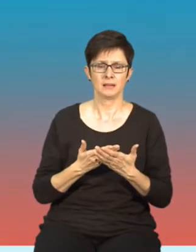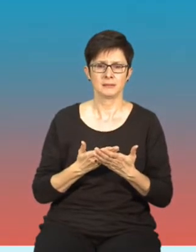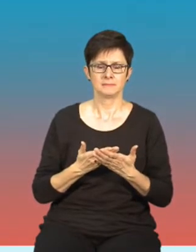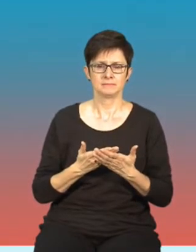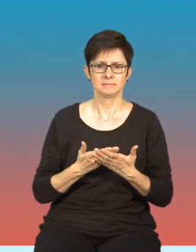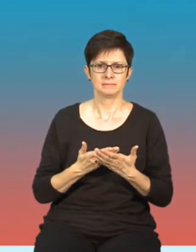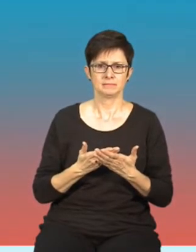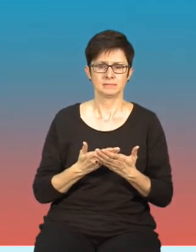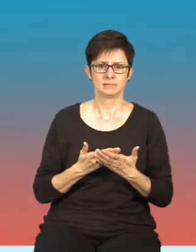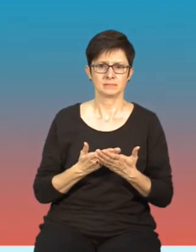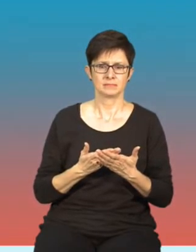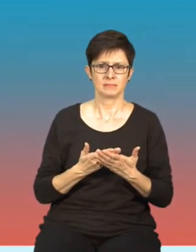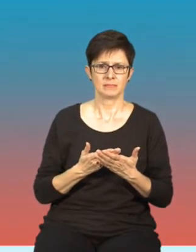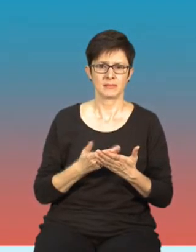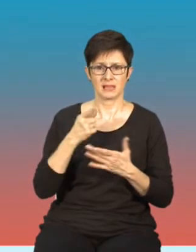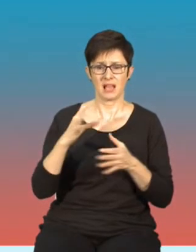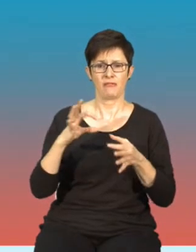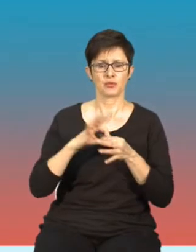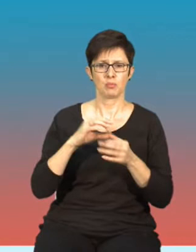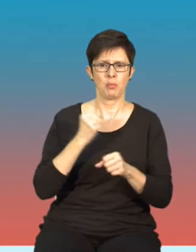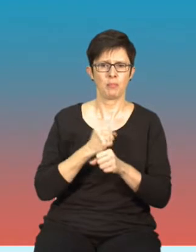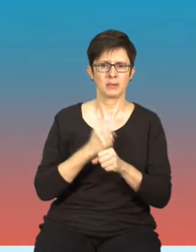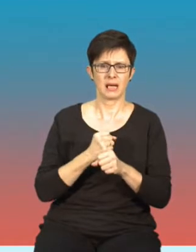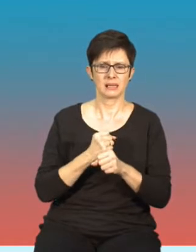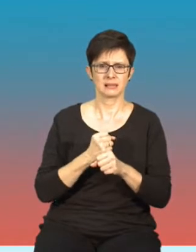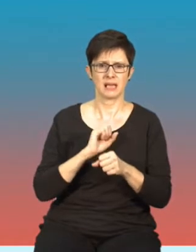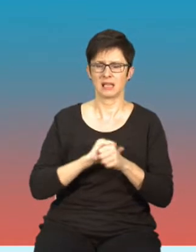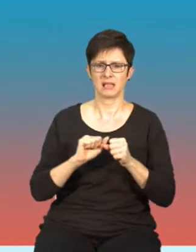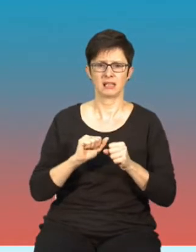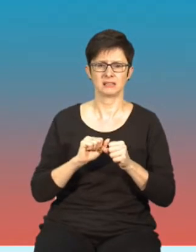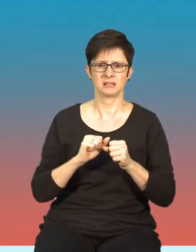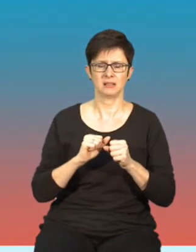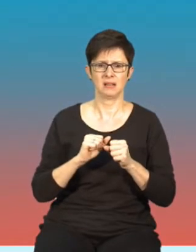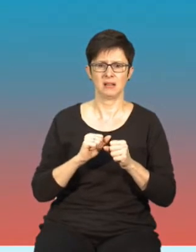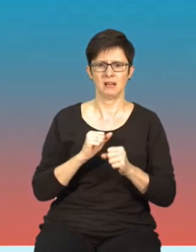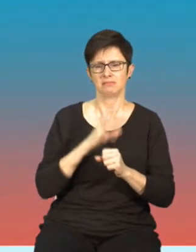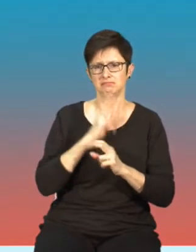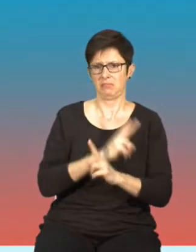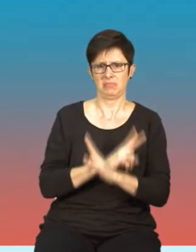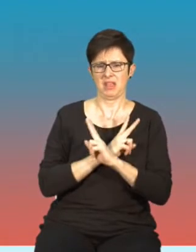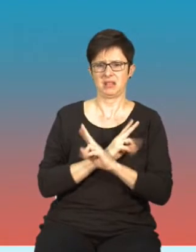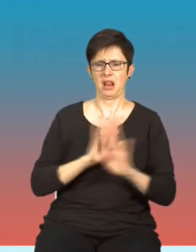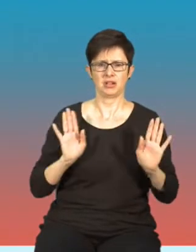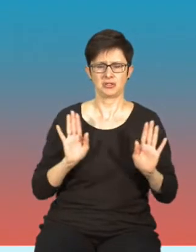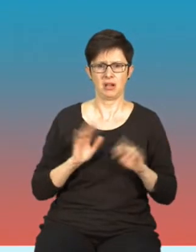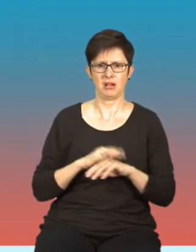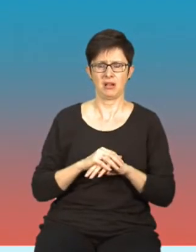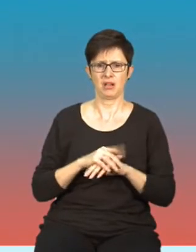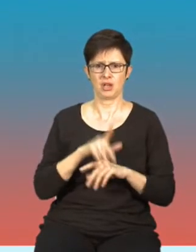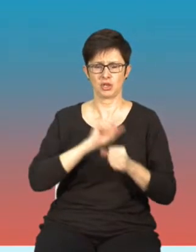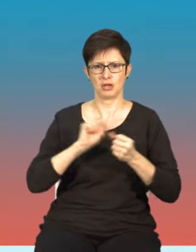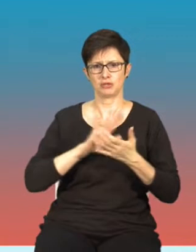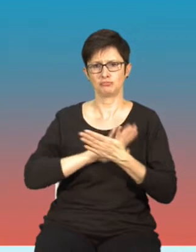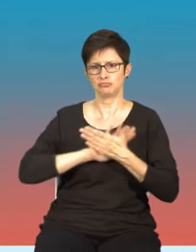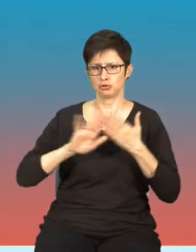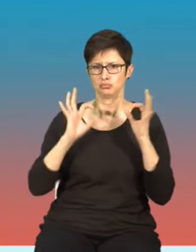postawić tezę, że ta współpraca jest niezależna i gwarantuje przejrzystość, jeżeli